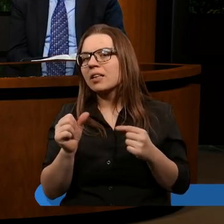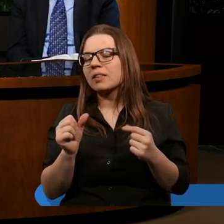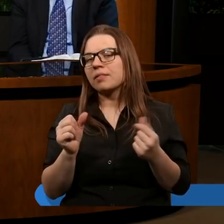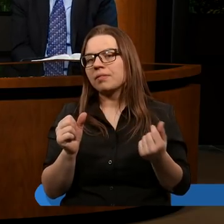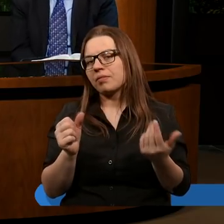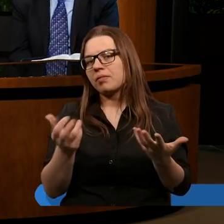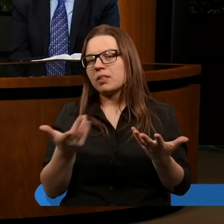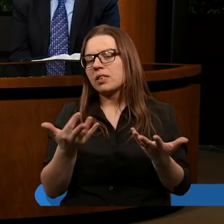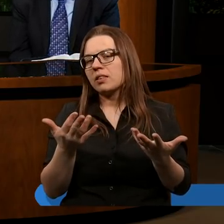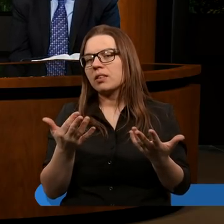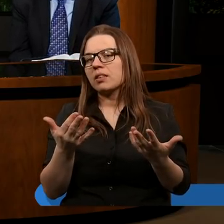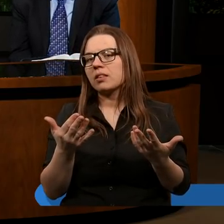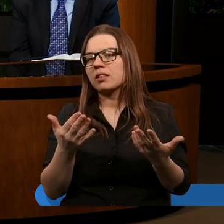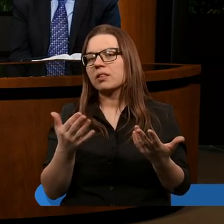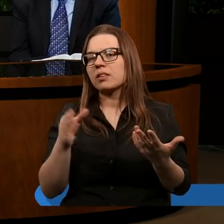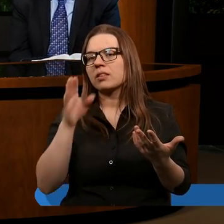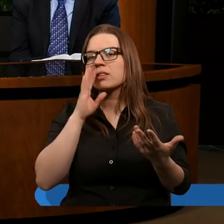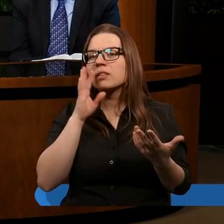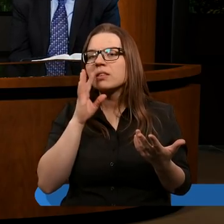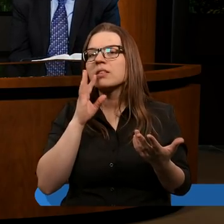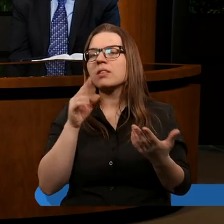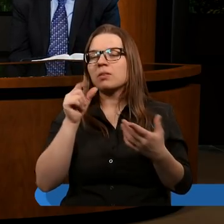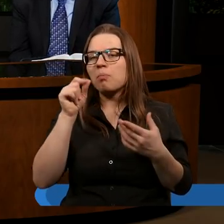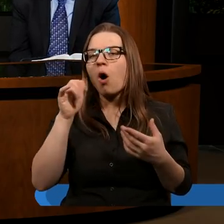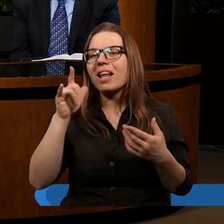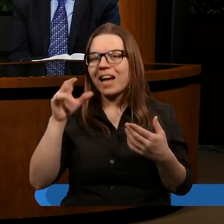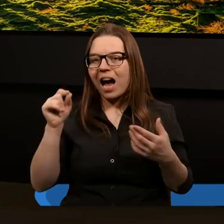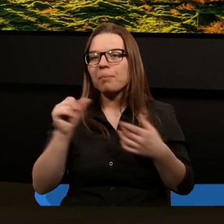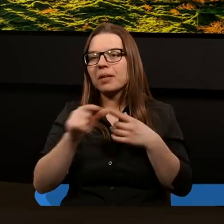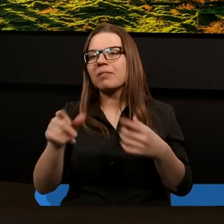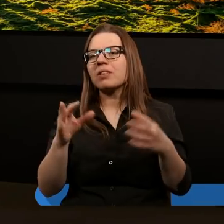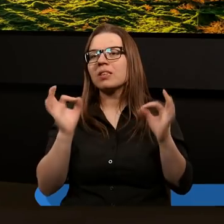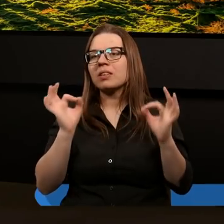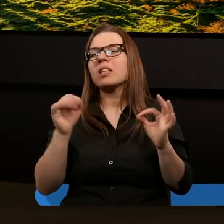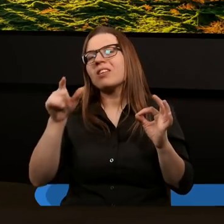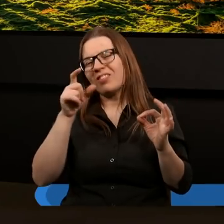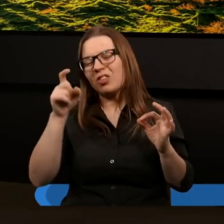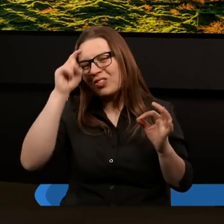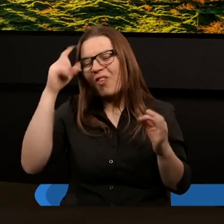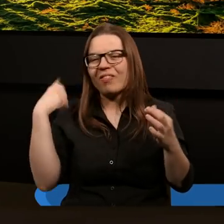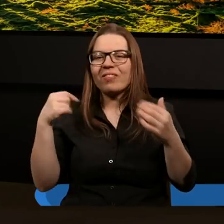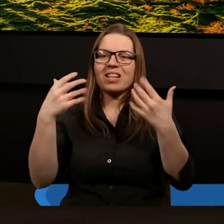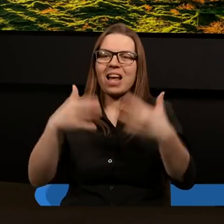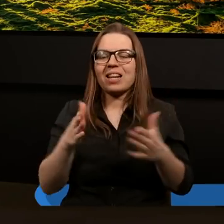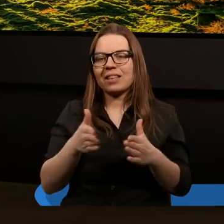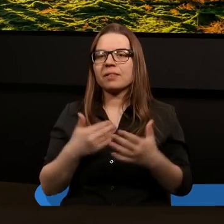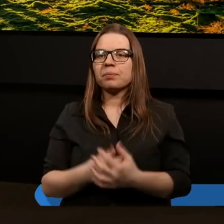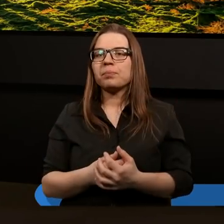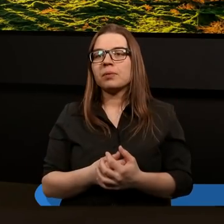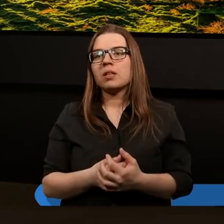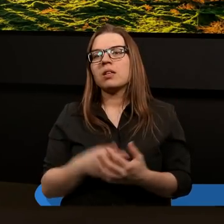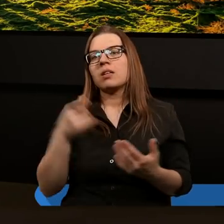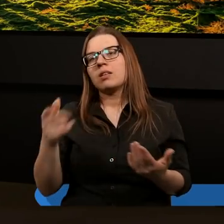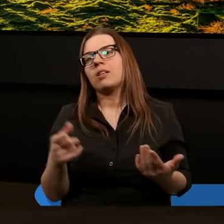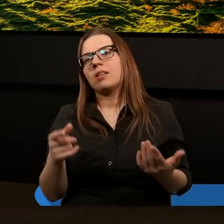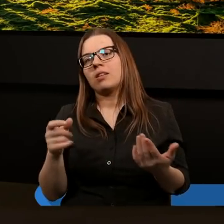zmarł i zamęczony Polikarp, biskup smyrdeński. Przywiedziono